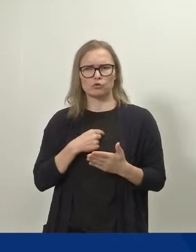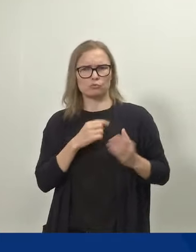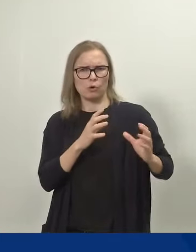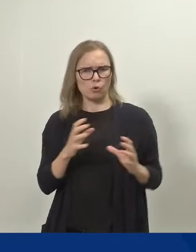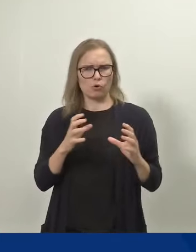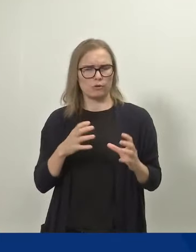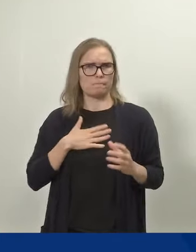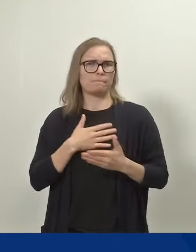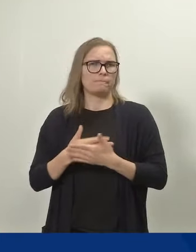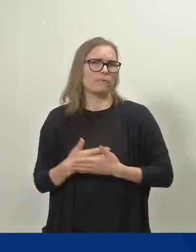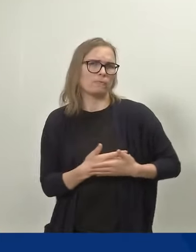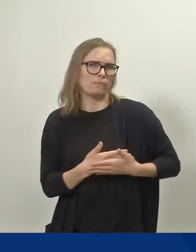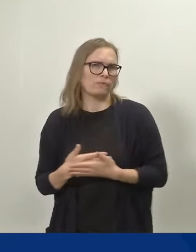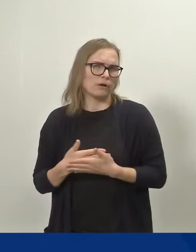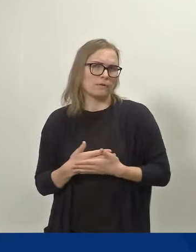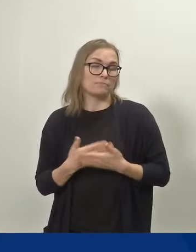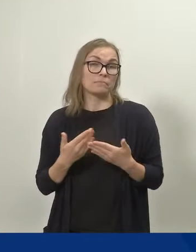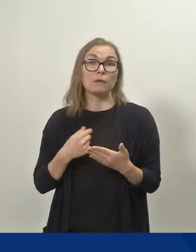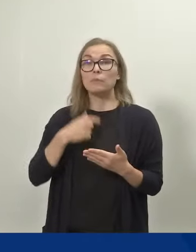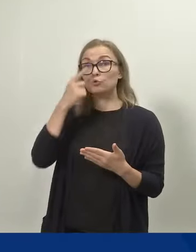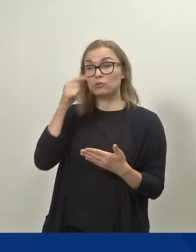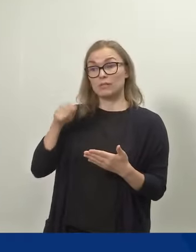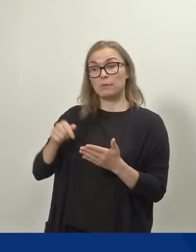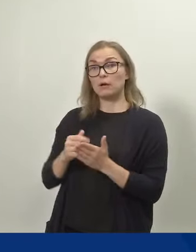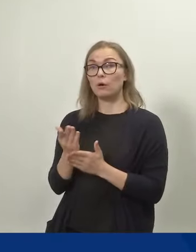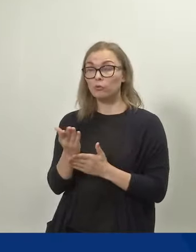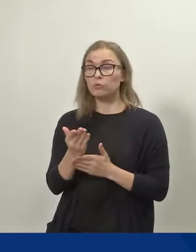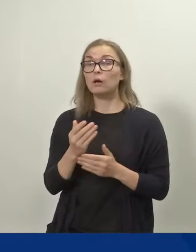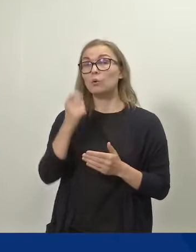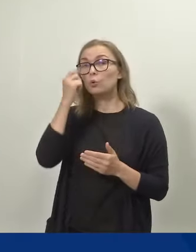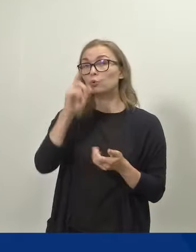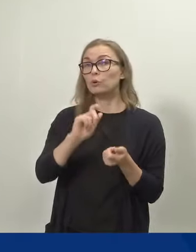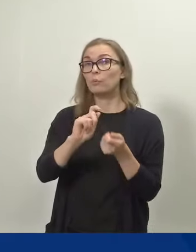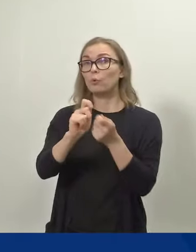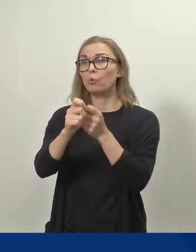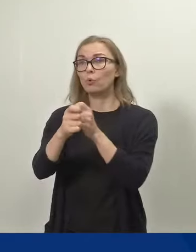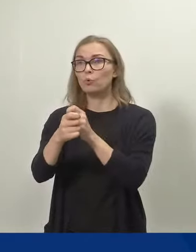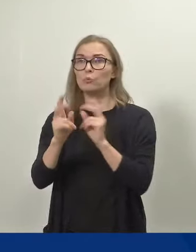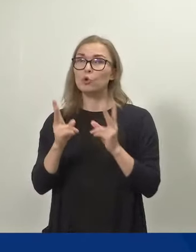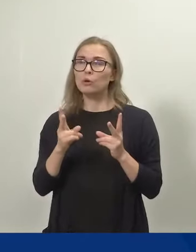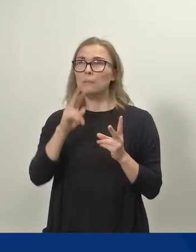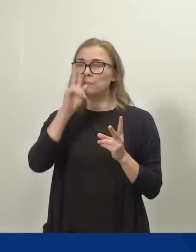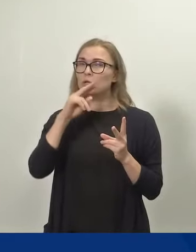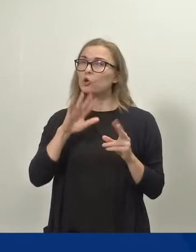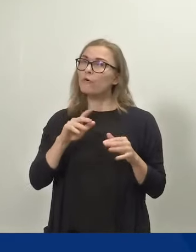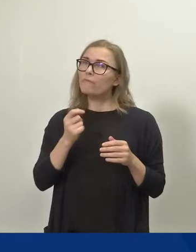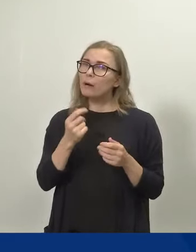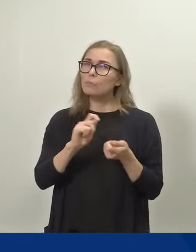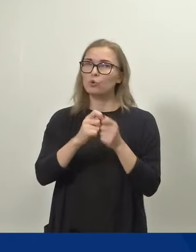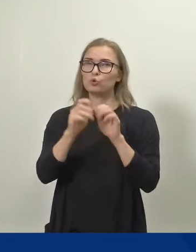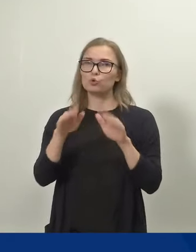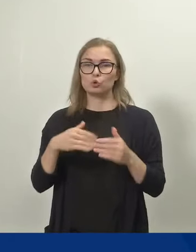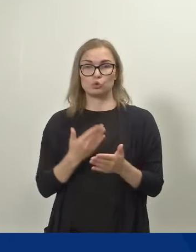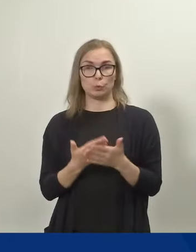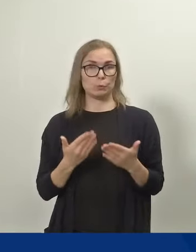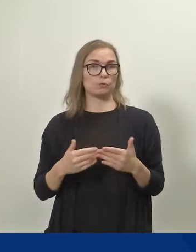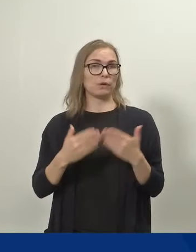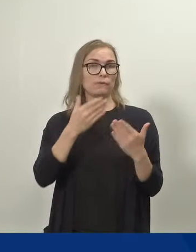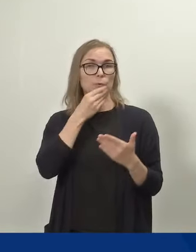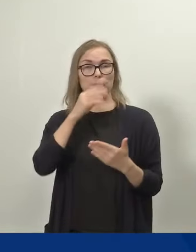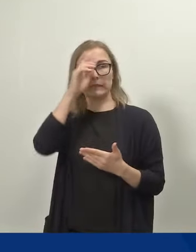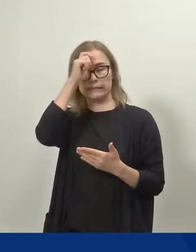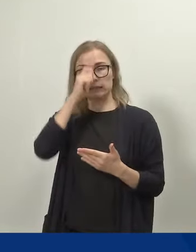kautta myös se kulttuurin muutos tulee ja mä uskon, että se on myös osittain tullut, koska kyllä monet nykypäivän nuoret isät ne